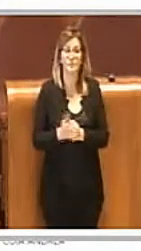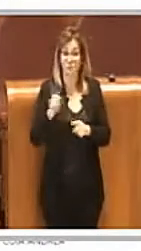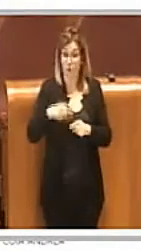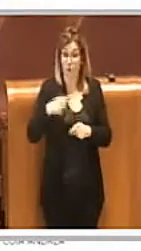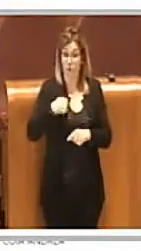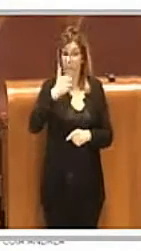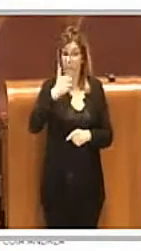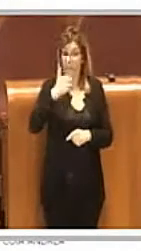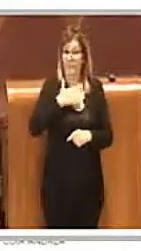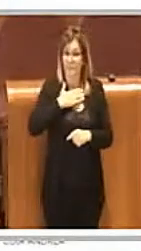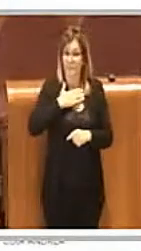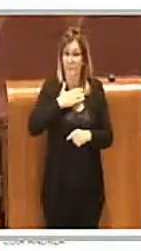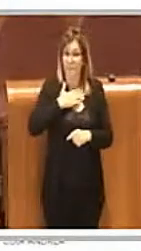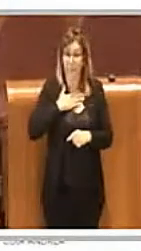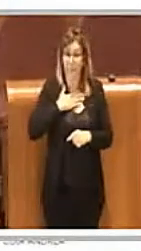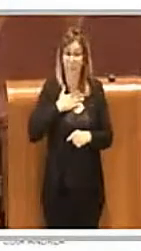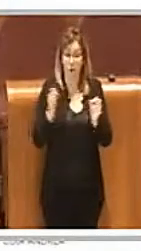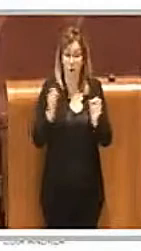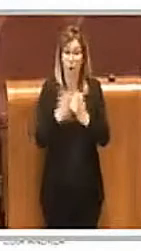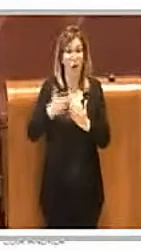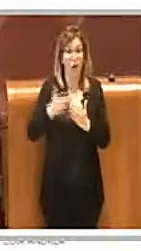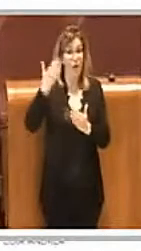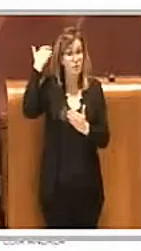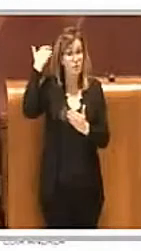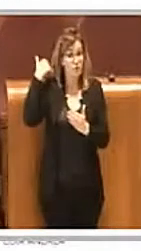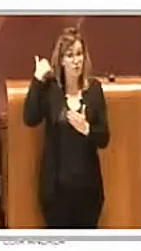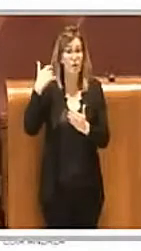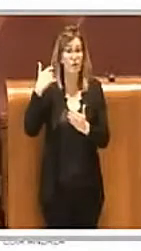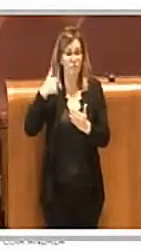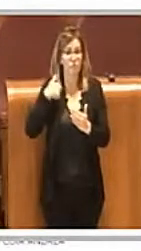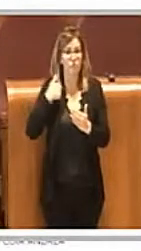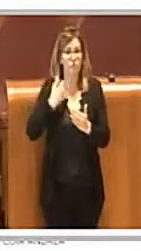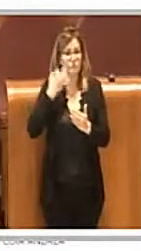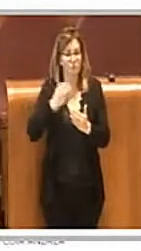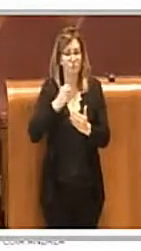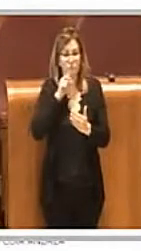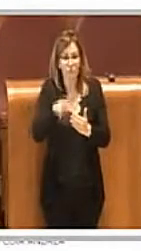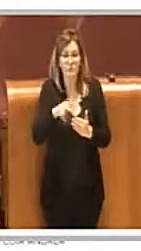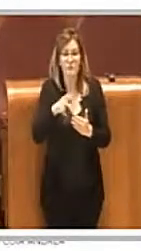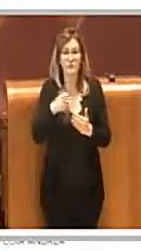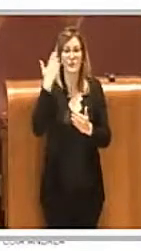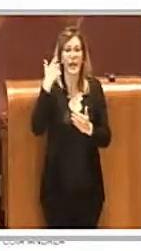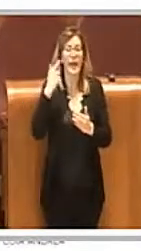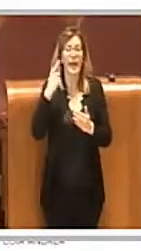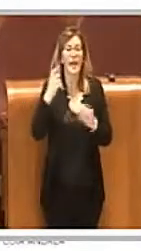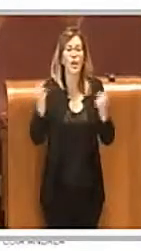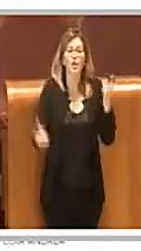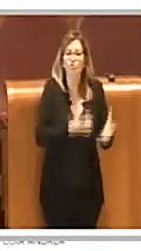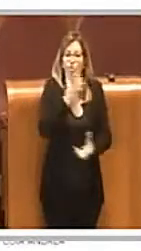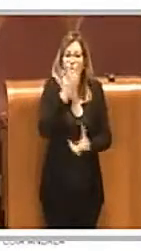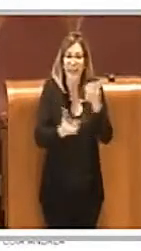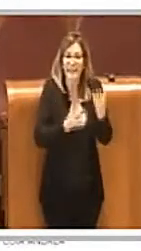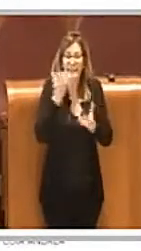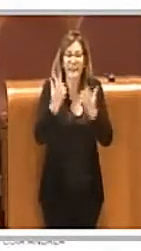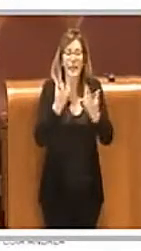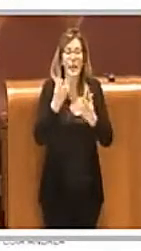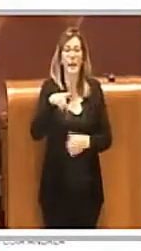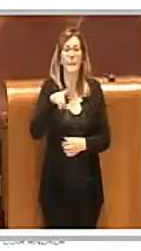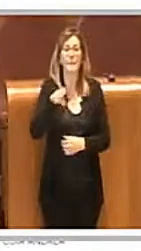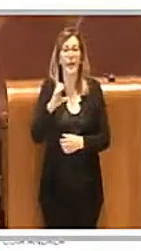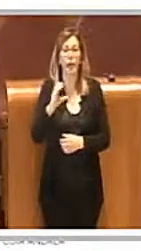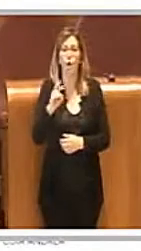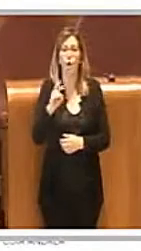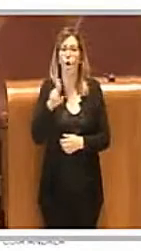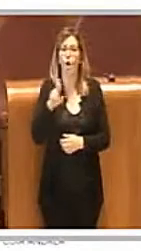anche in occasioni pregresse, ricordo quanto è accaduto gli incendi della pecora elettrica, dove una serie di